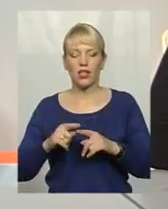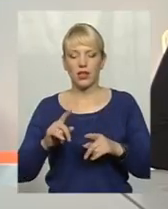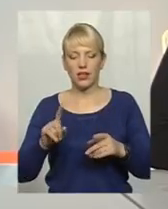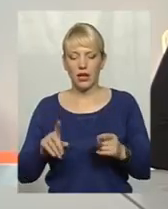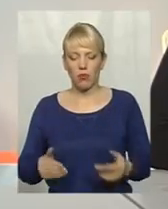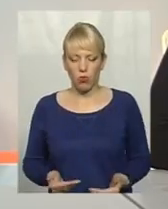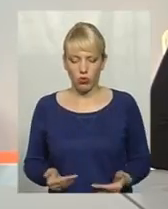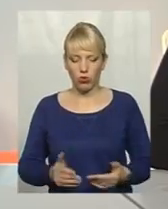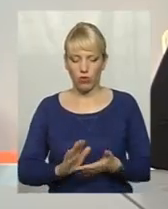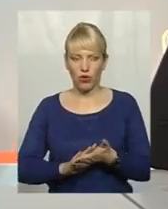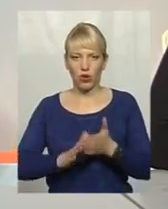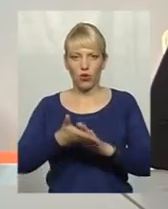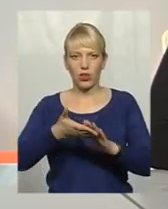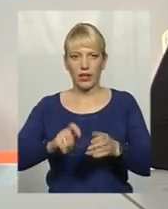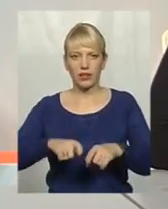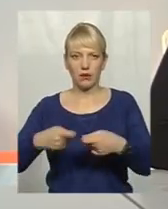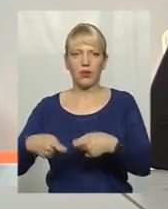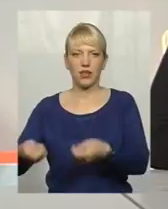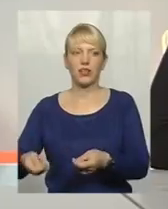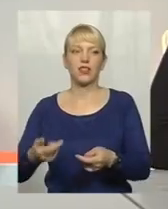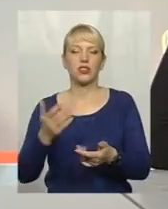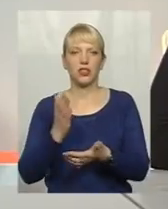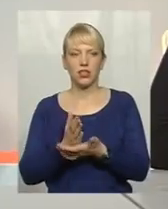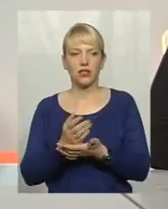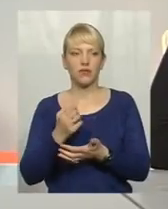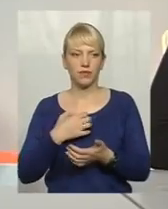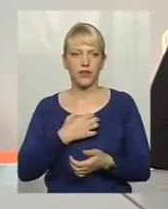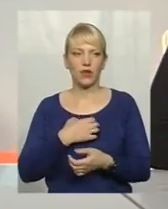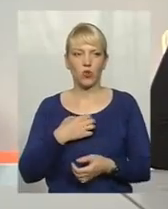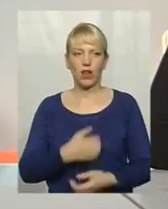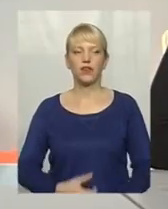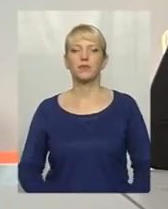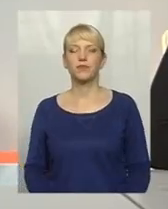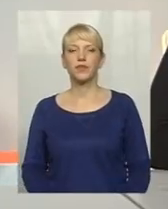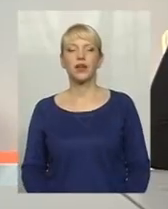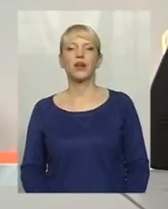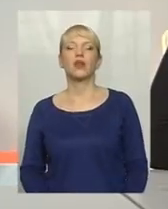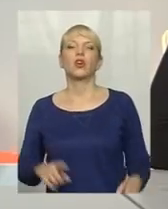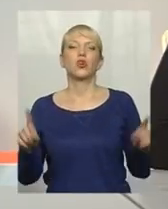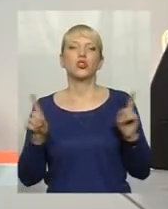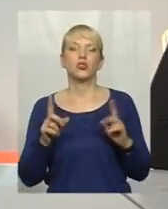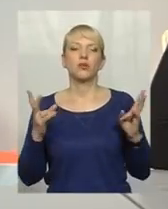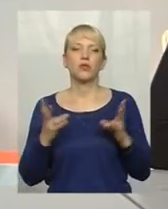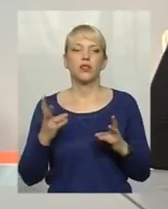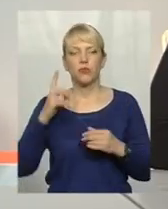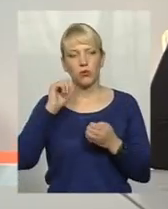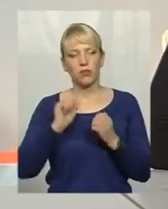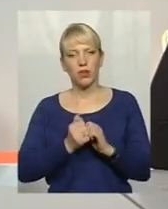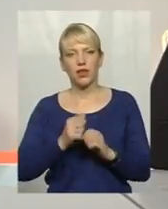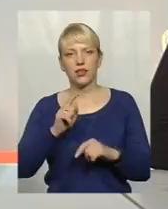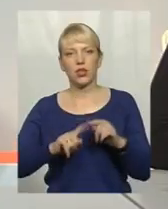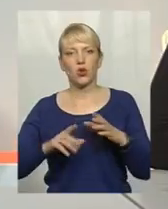-контактний шлях передачі теж для вірусних інфекцій є актуальний. Що потрібно пам'ятати